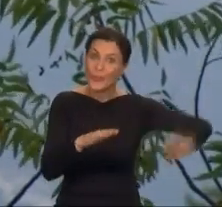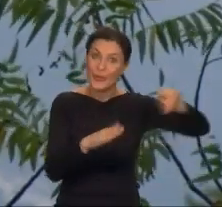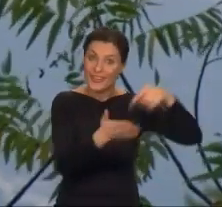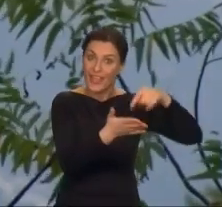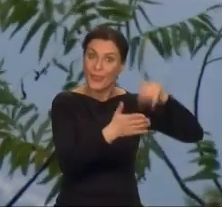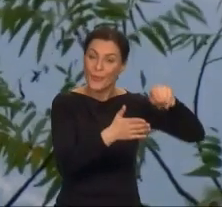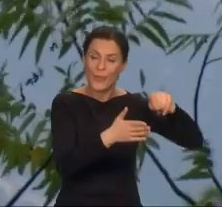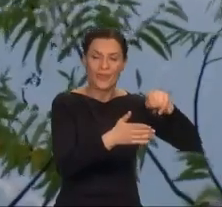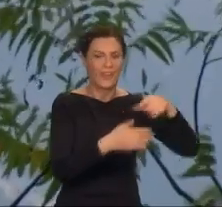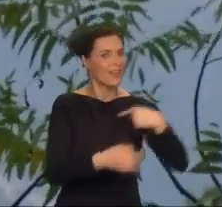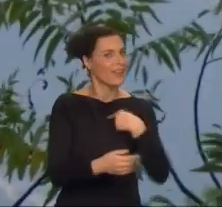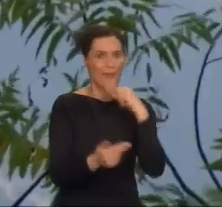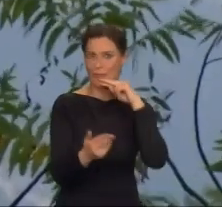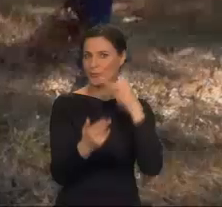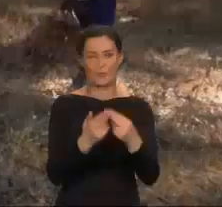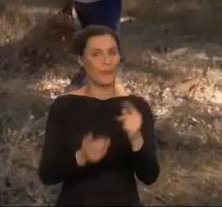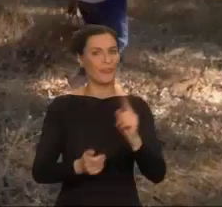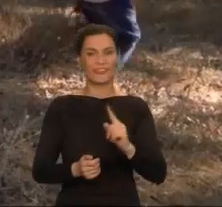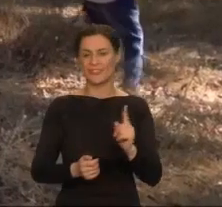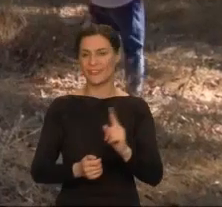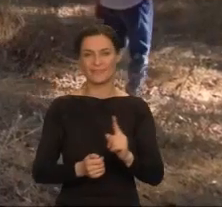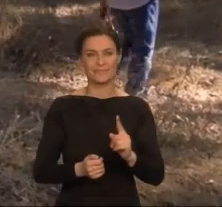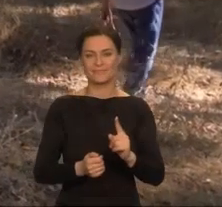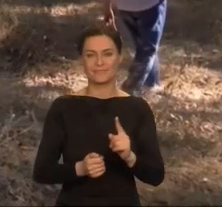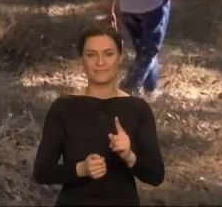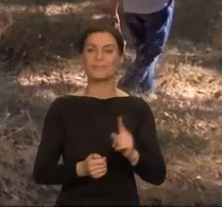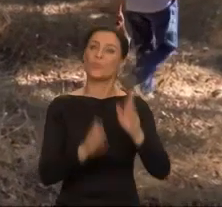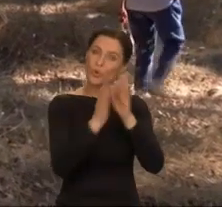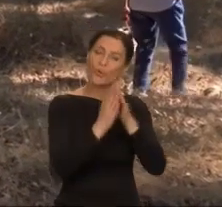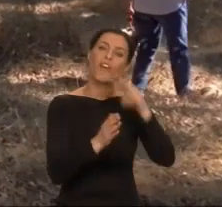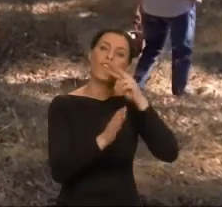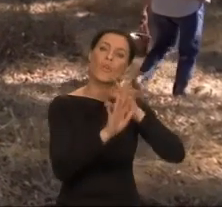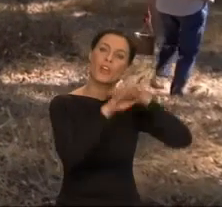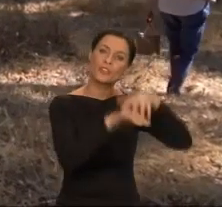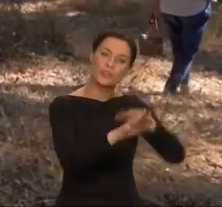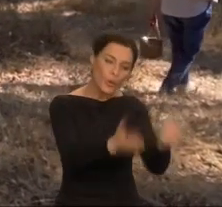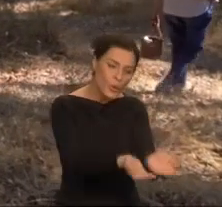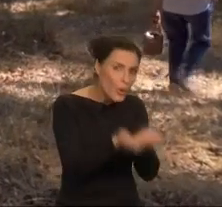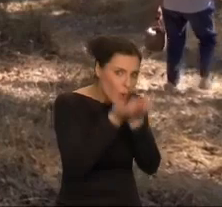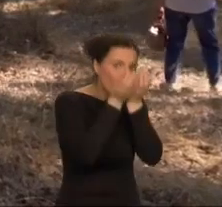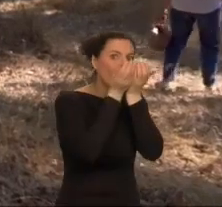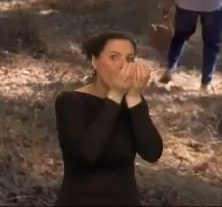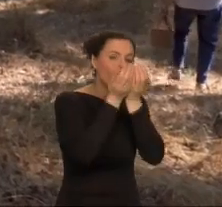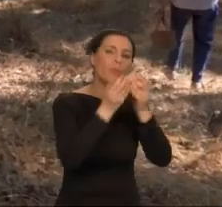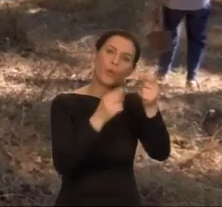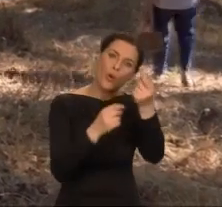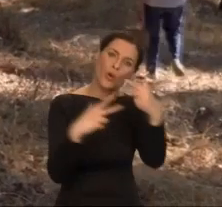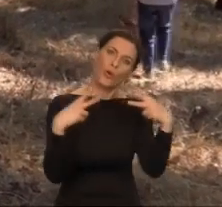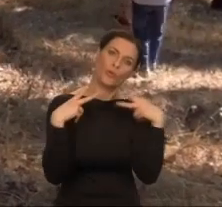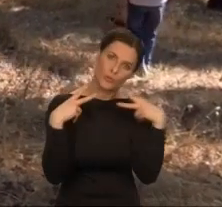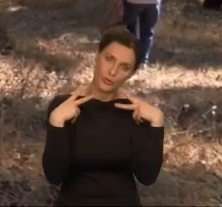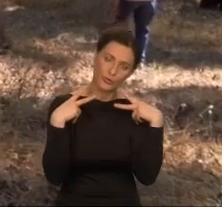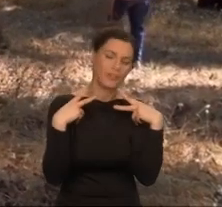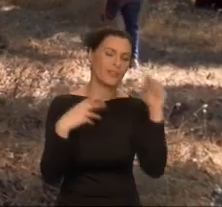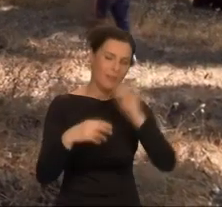Lecz ja powiem tylko napij się wody ze źródła, odpocznij chwilę. Droga